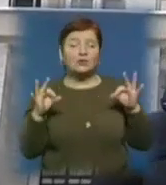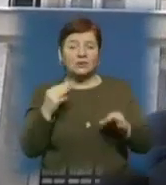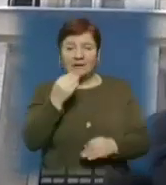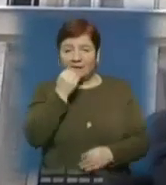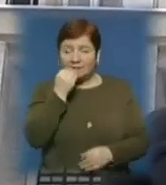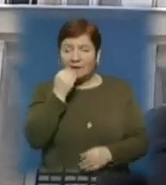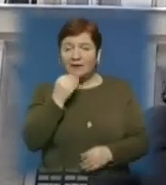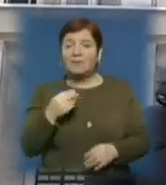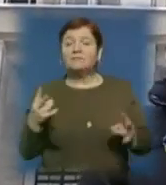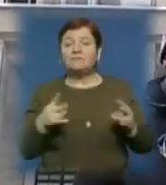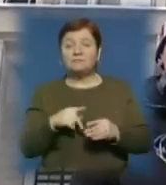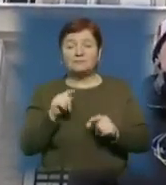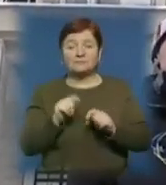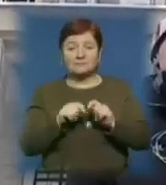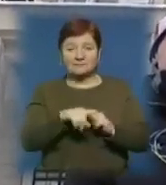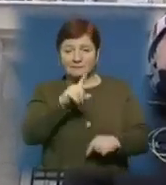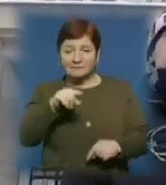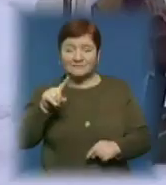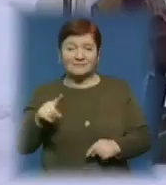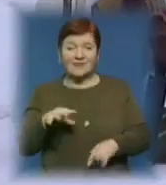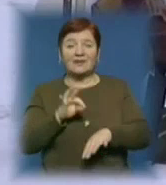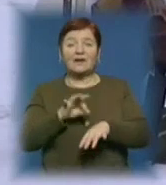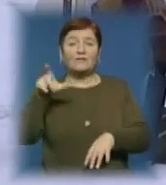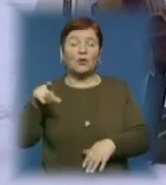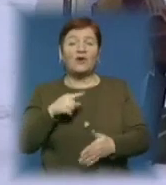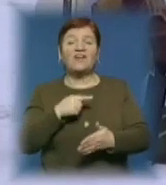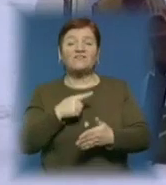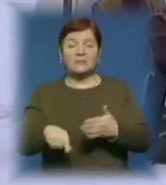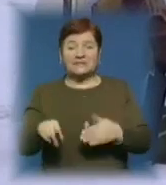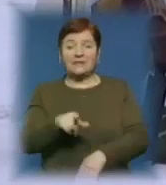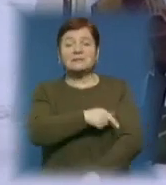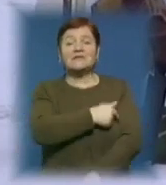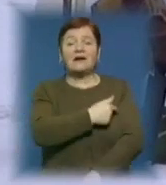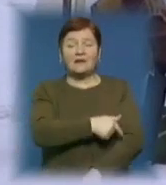провели необхідну діагностику стану здоров'я пацієнта і виписали його з лікарні.